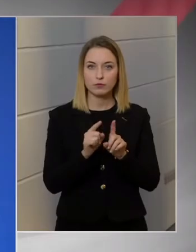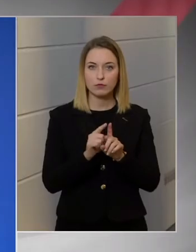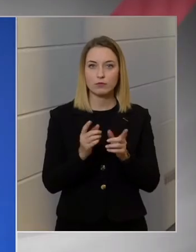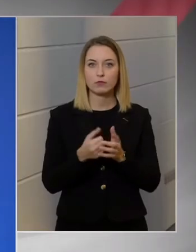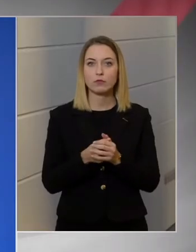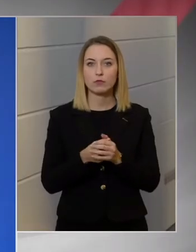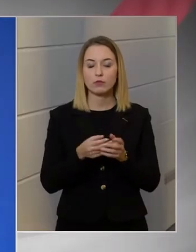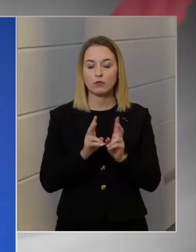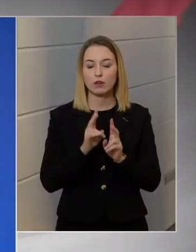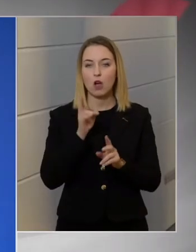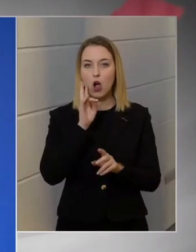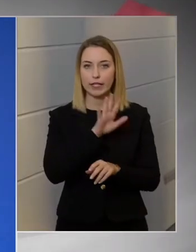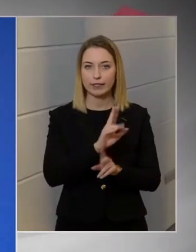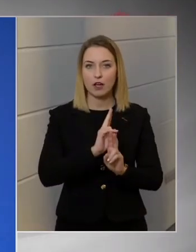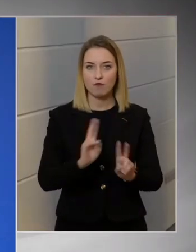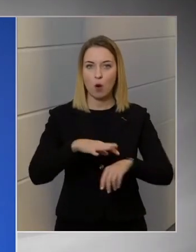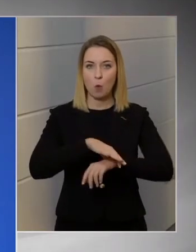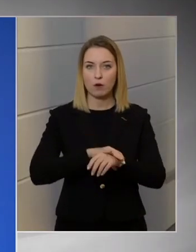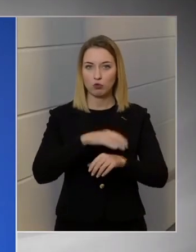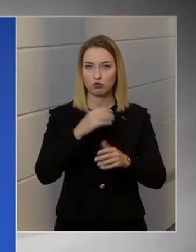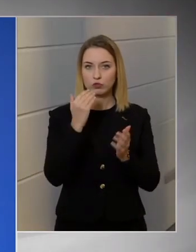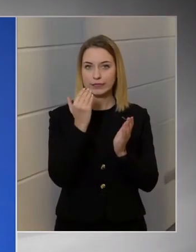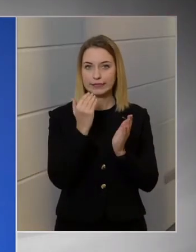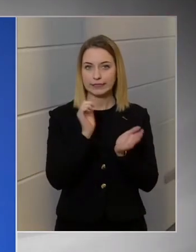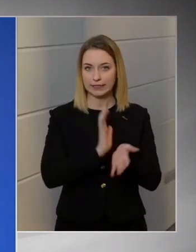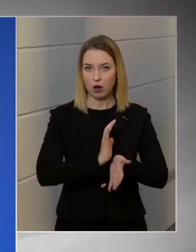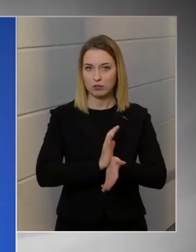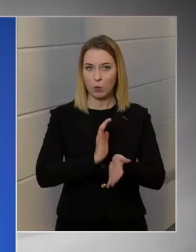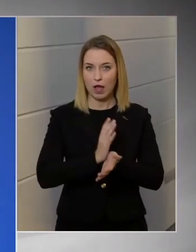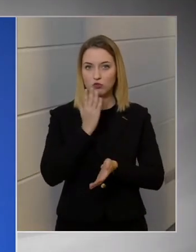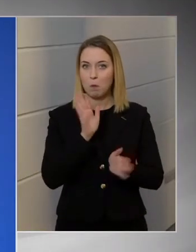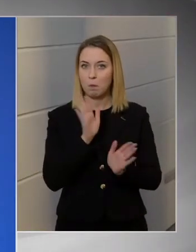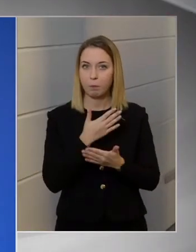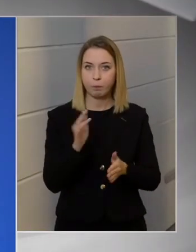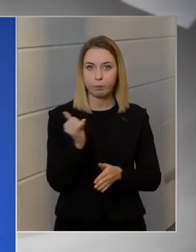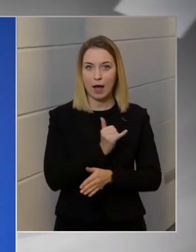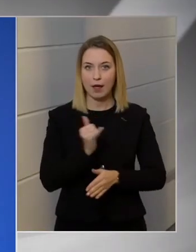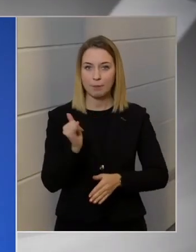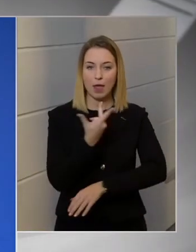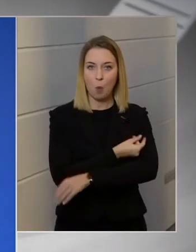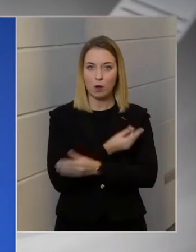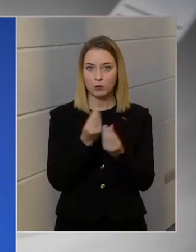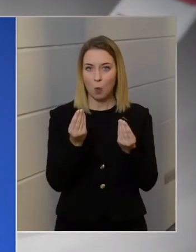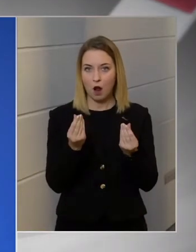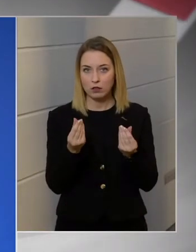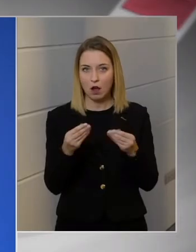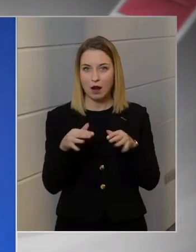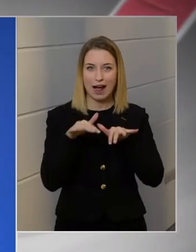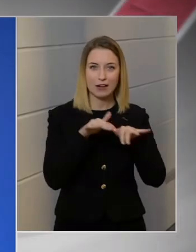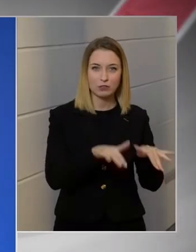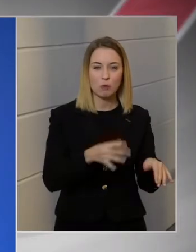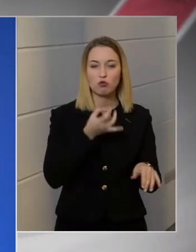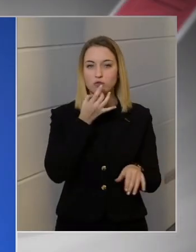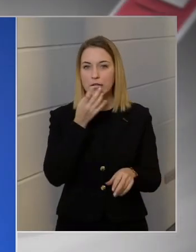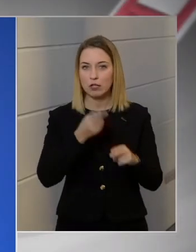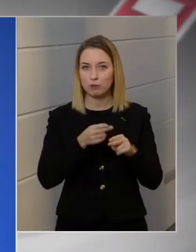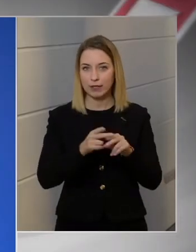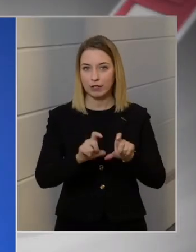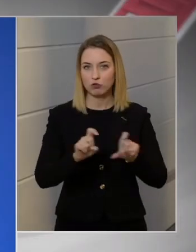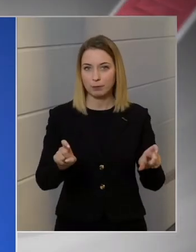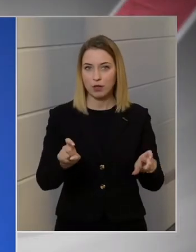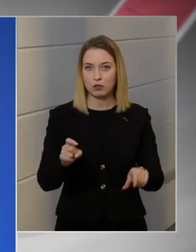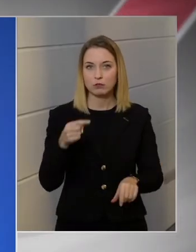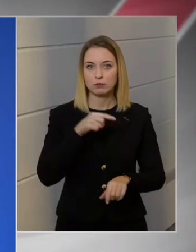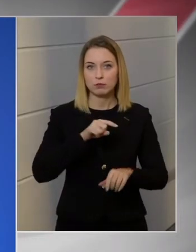ahol orvosi igazolás áll rendelkezésre, hogy bármely oltóanyag ártalmas lenne valamilyen speciális betegség miatt,